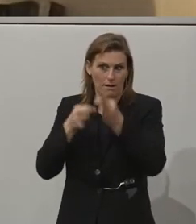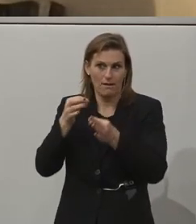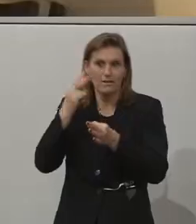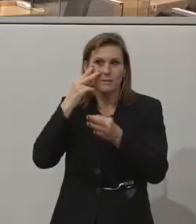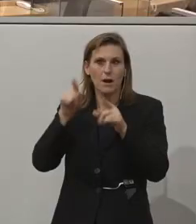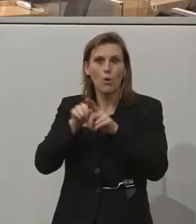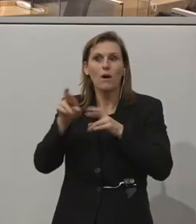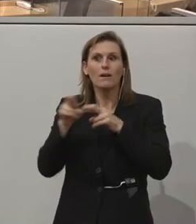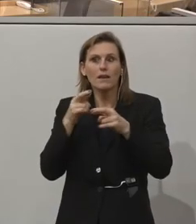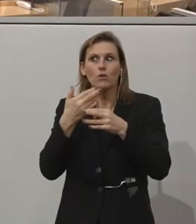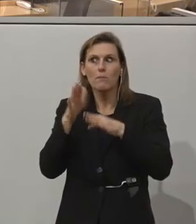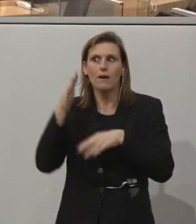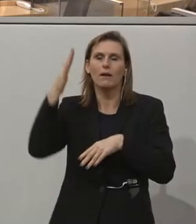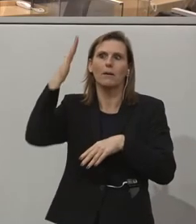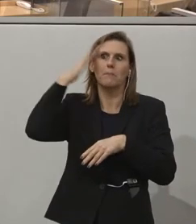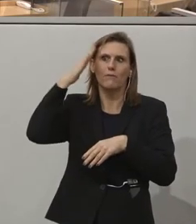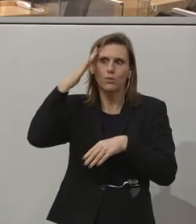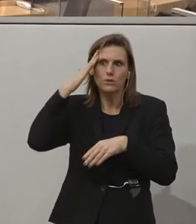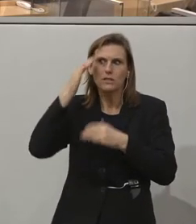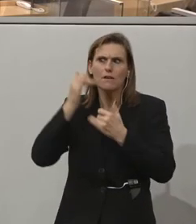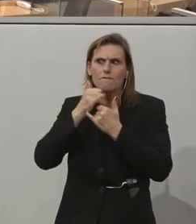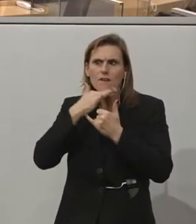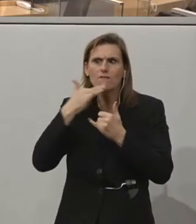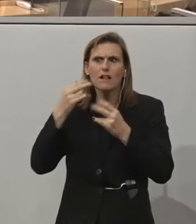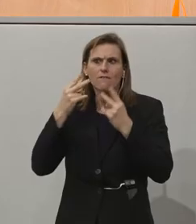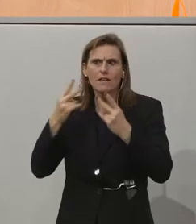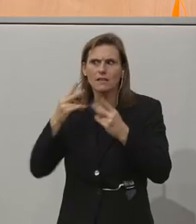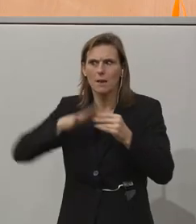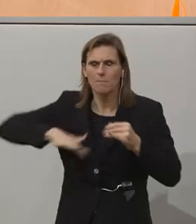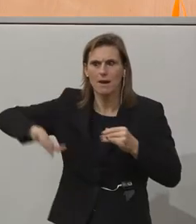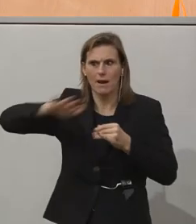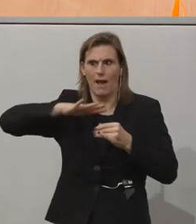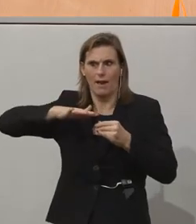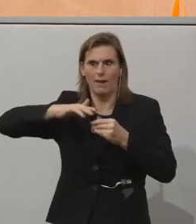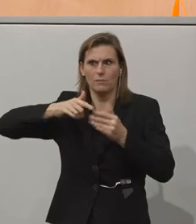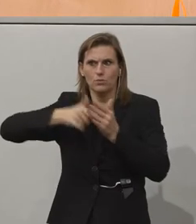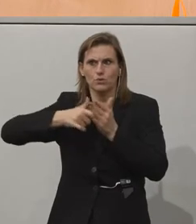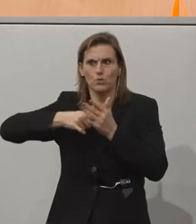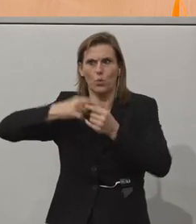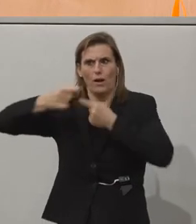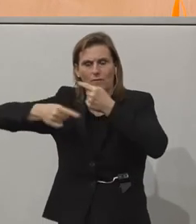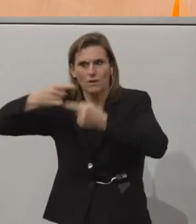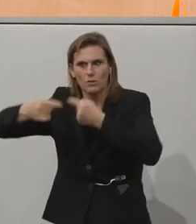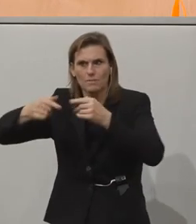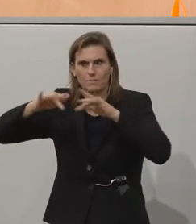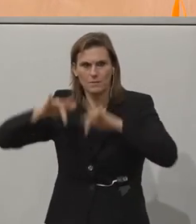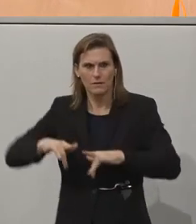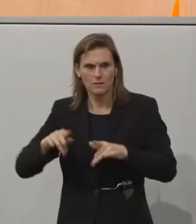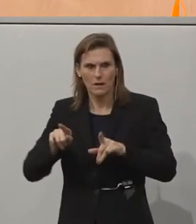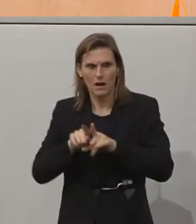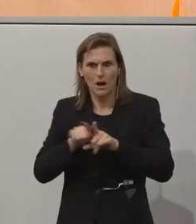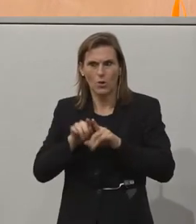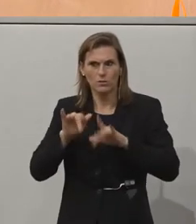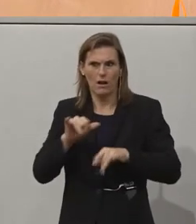Thank you for your answer. I would have a question as well. We're seeing developments in artificial